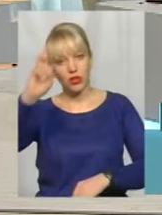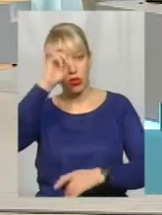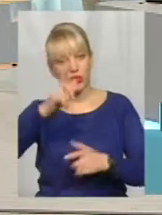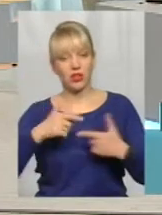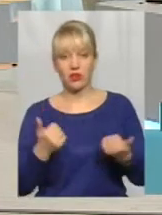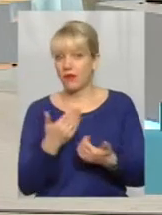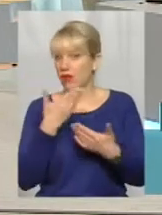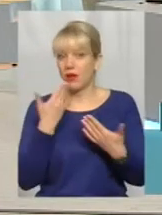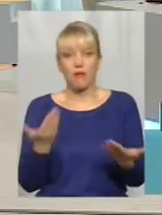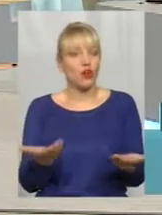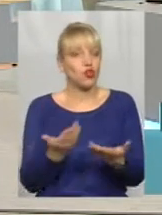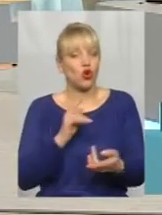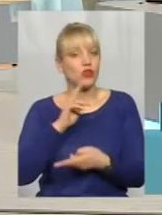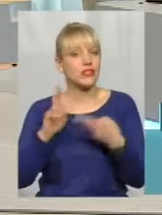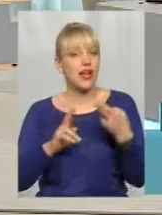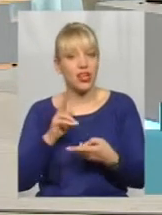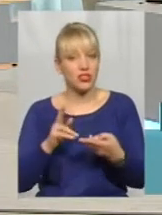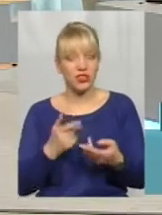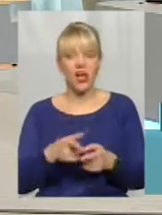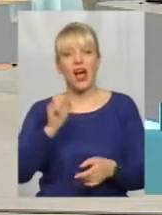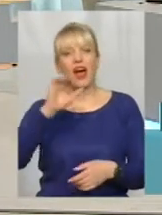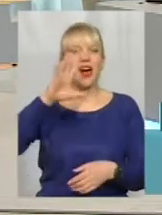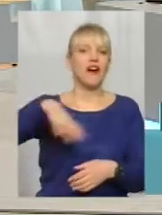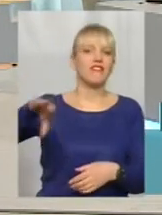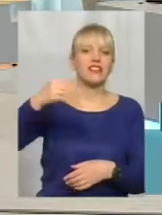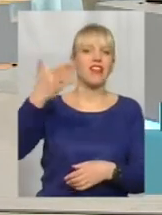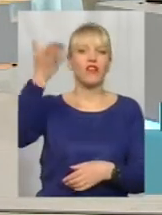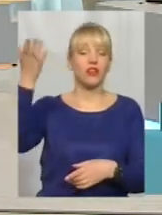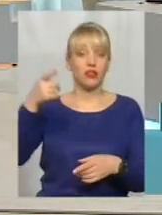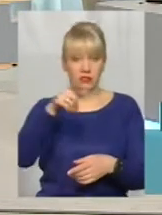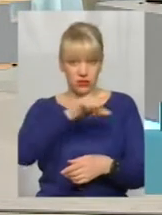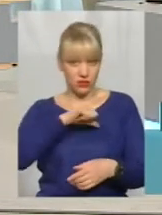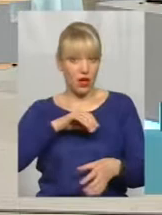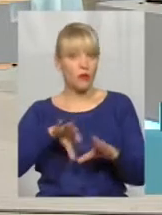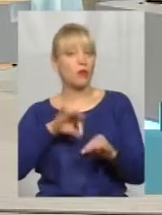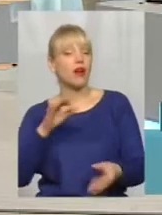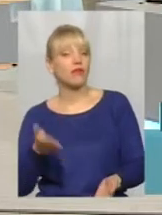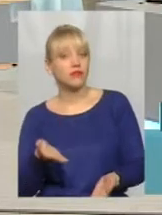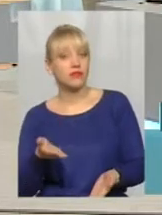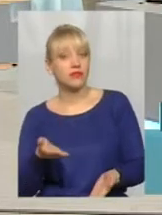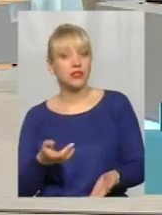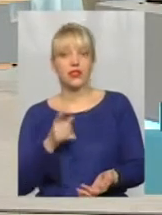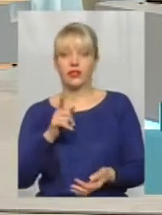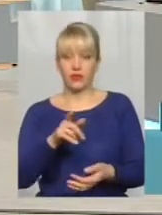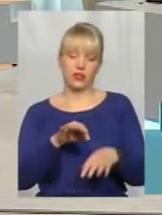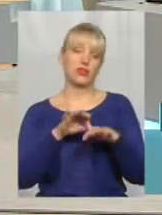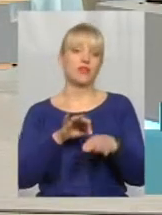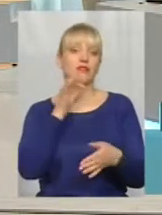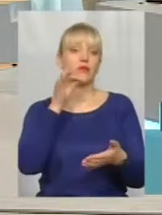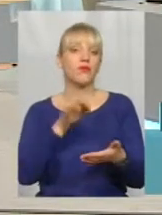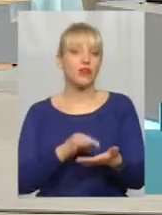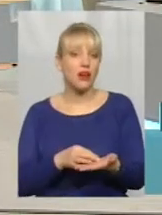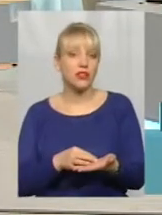Нема чого скаржити, сказати, а вони всі там такі. Ну ти ж його сам обрав, то й неси відповідальність.